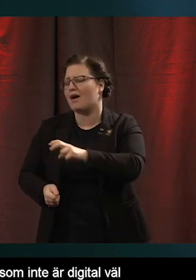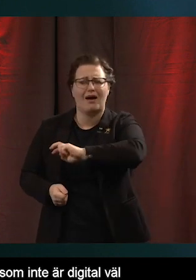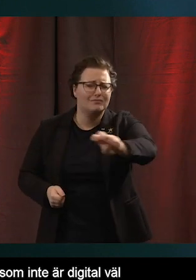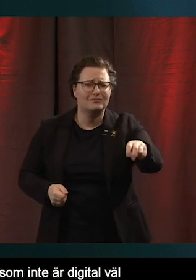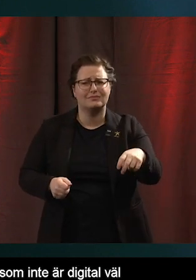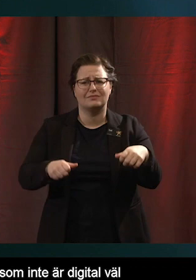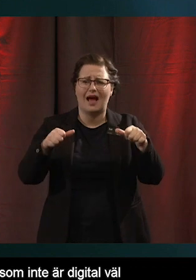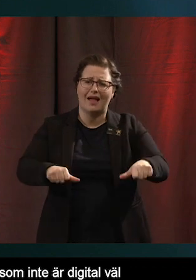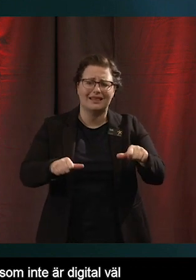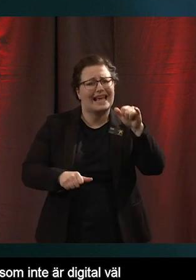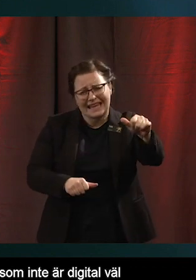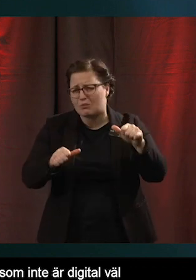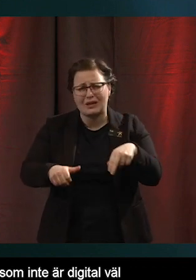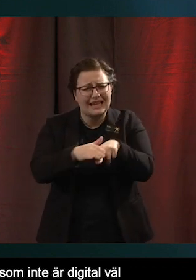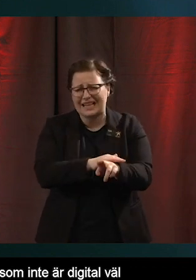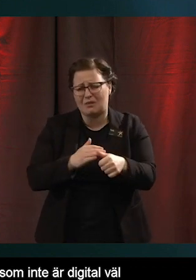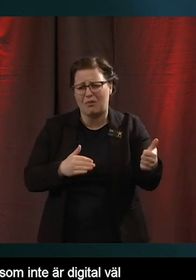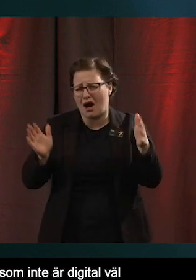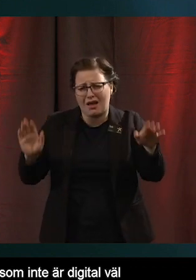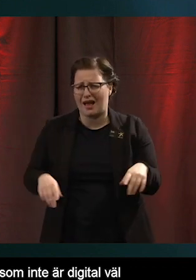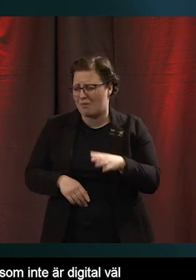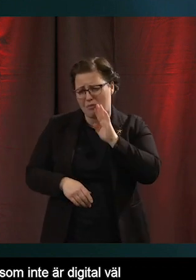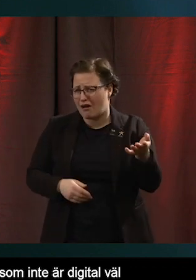göra ett vårdbesök personligen.